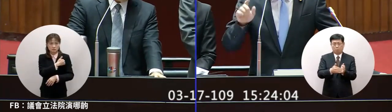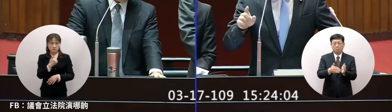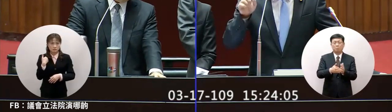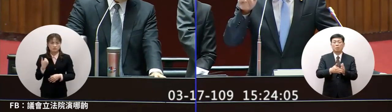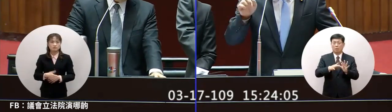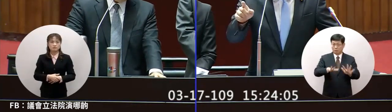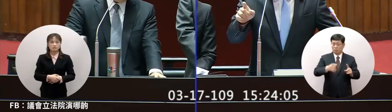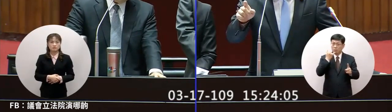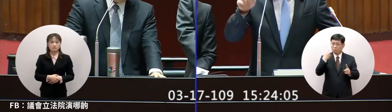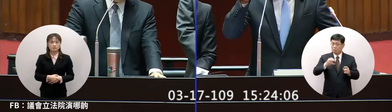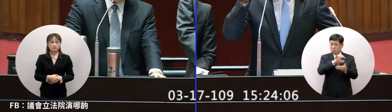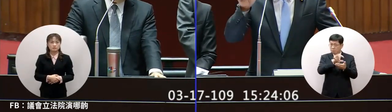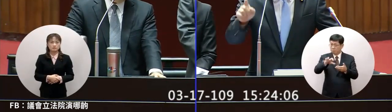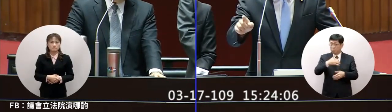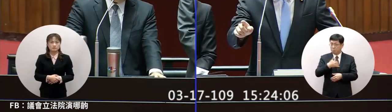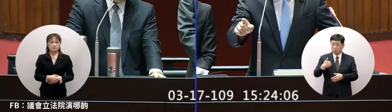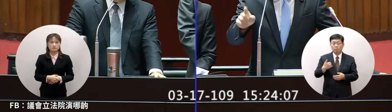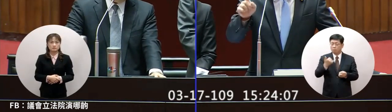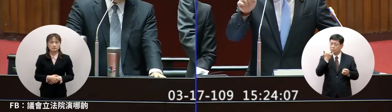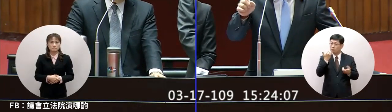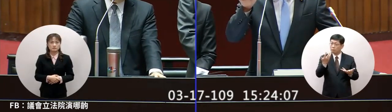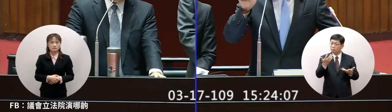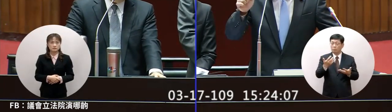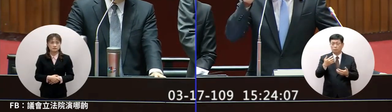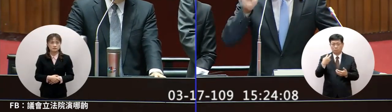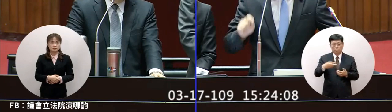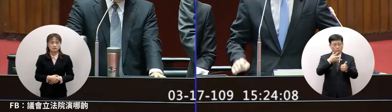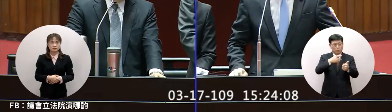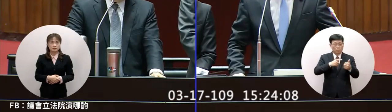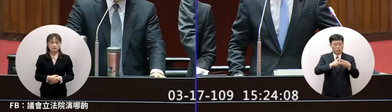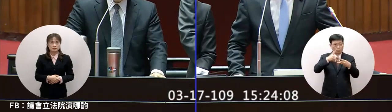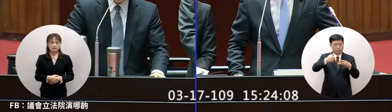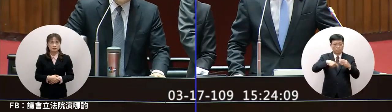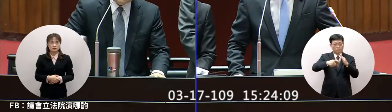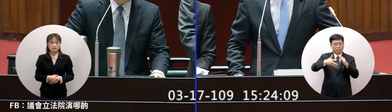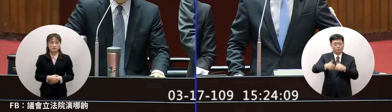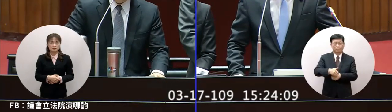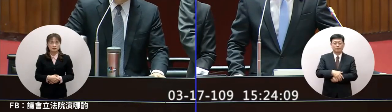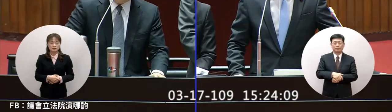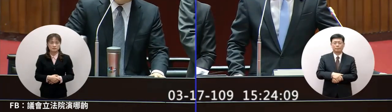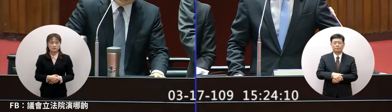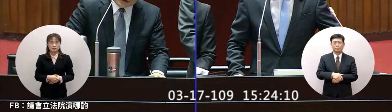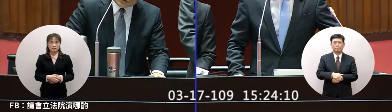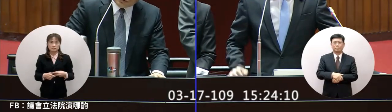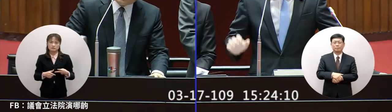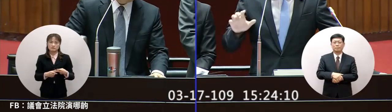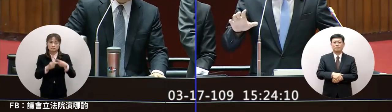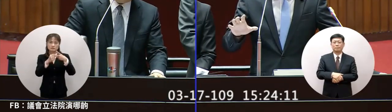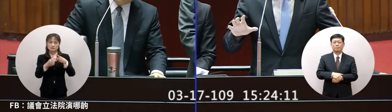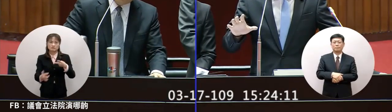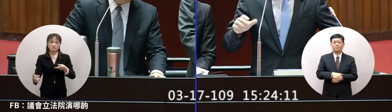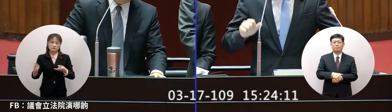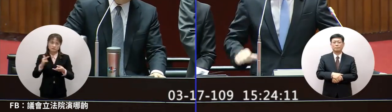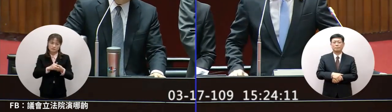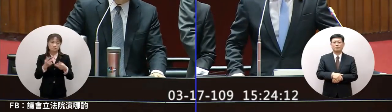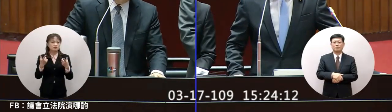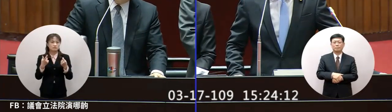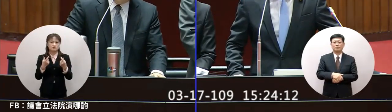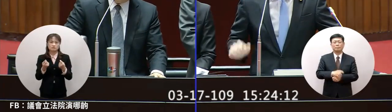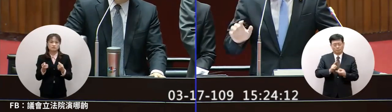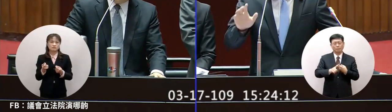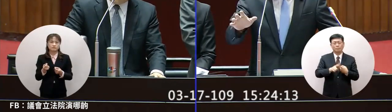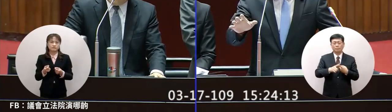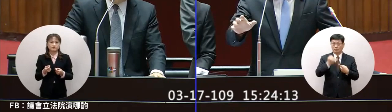這個模式可不可以再用一次我就這麼問簡單的問題問主委問院長第二波裡面也受盡辛苦了